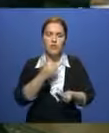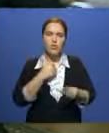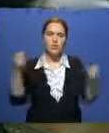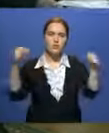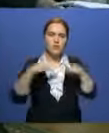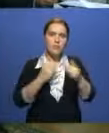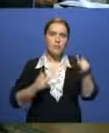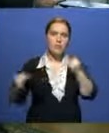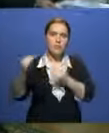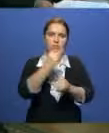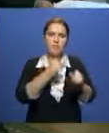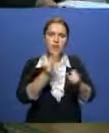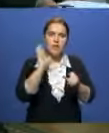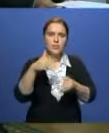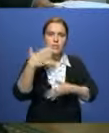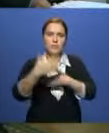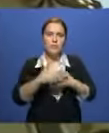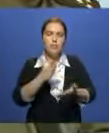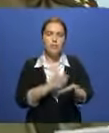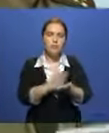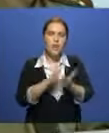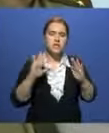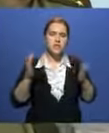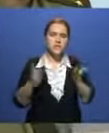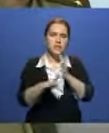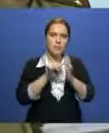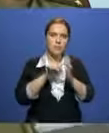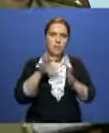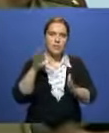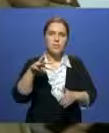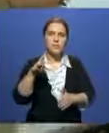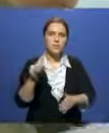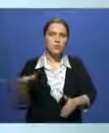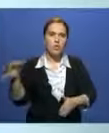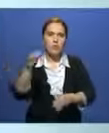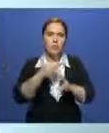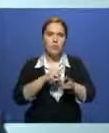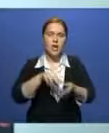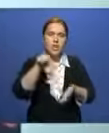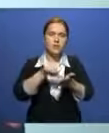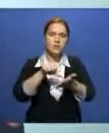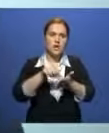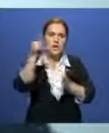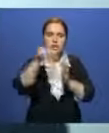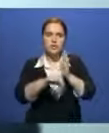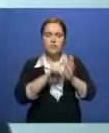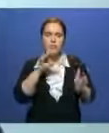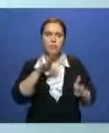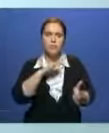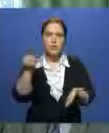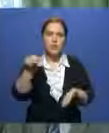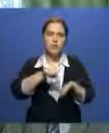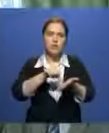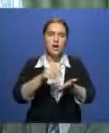обсуждения организационных вопросов предстоящего политического события. От Мангустаусской области в качестве кандидатов в депутаты было выдвинуто